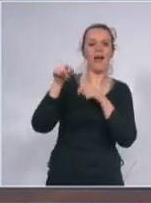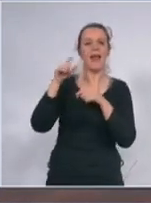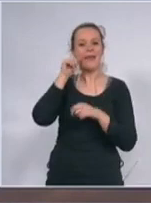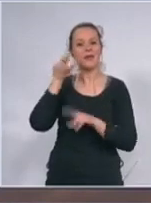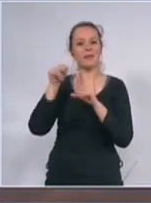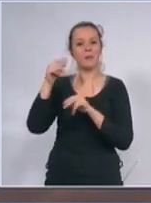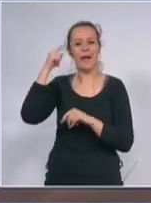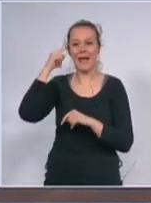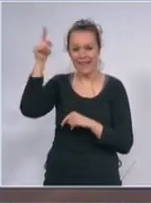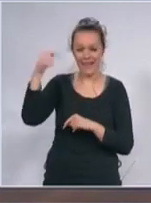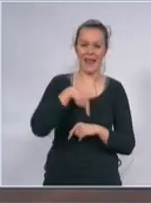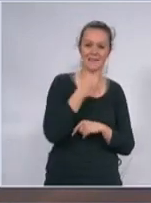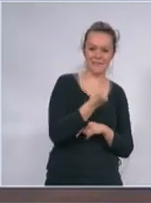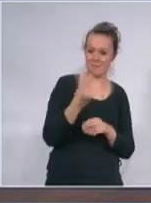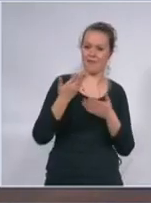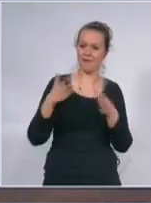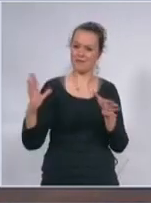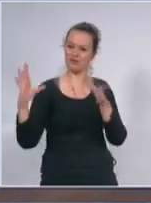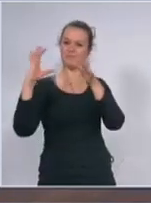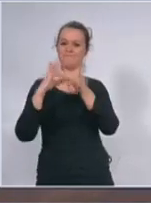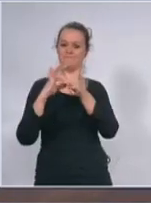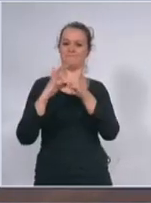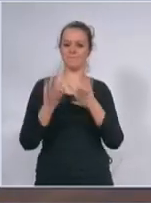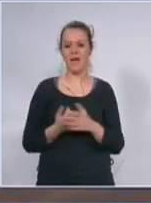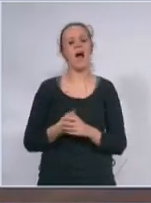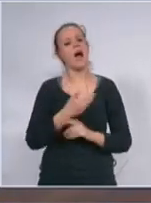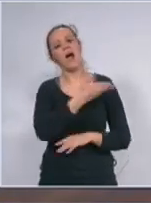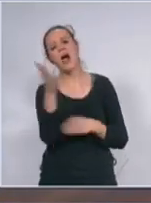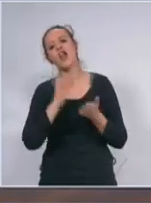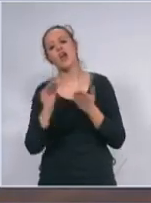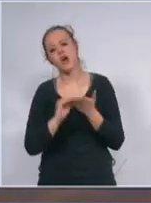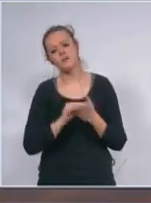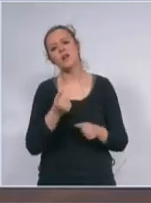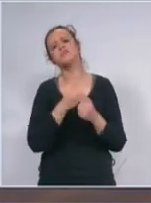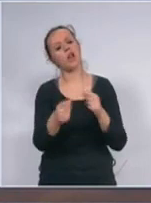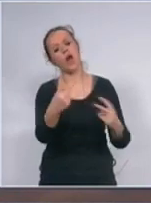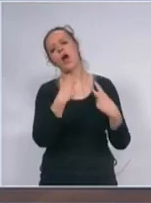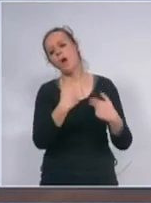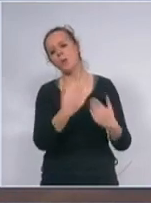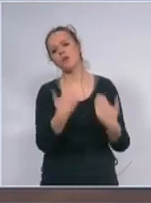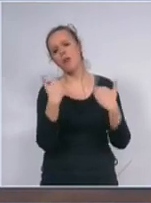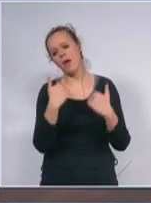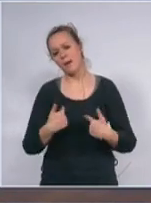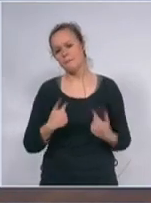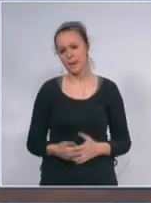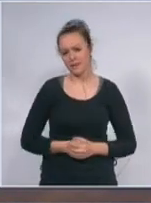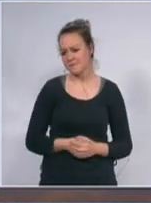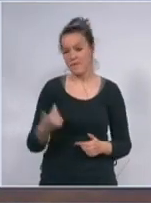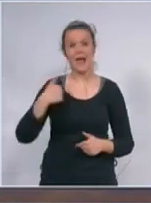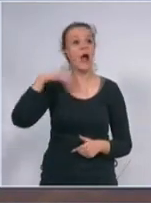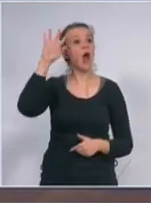Kinom a slobodno vi novinari udarajte po meni ja lud i blesov